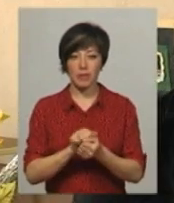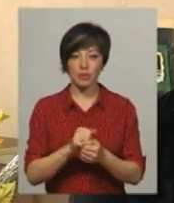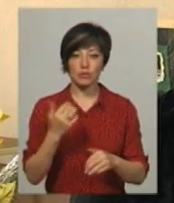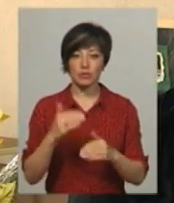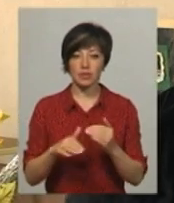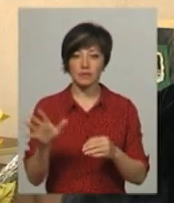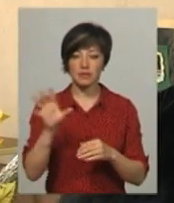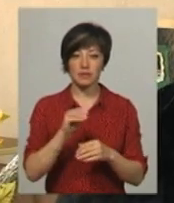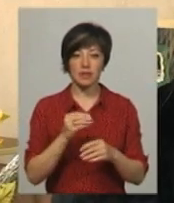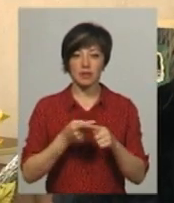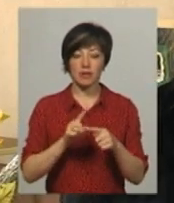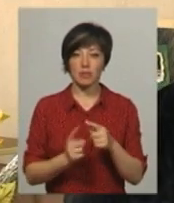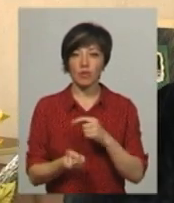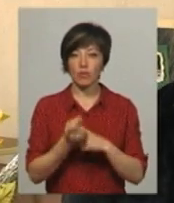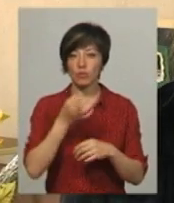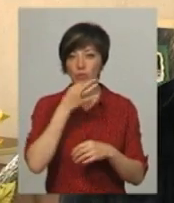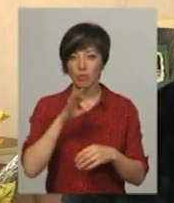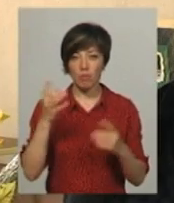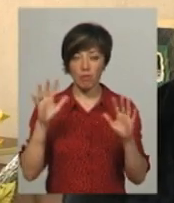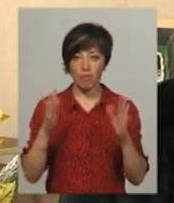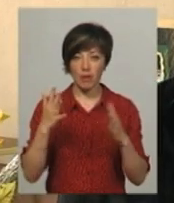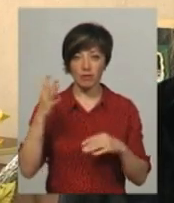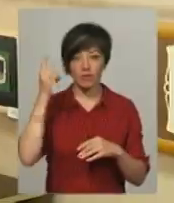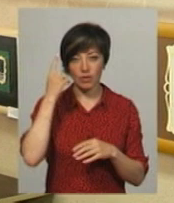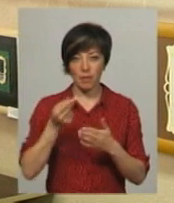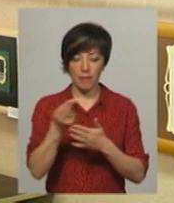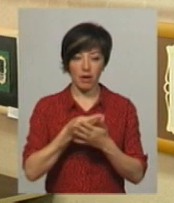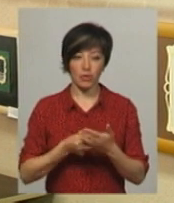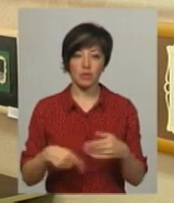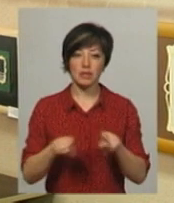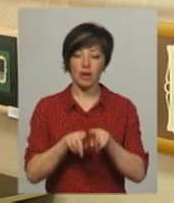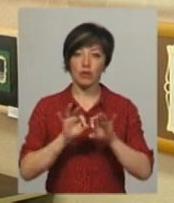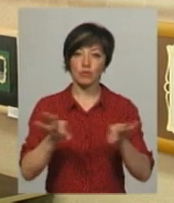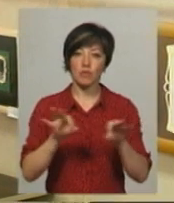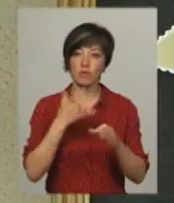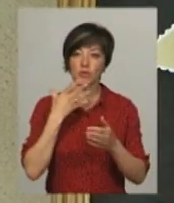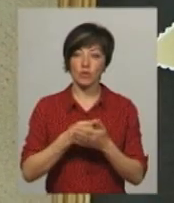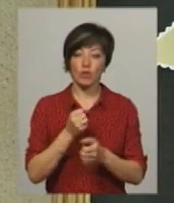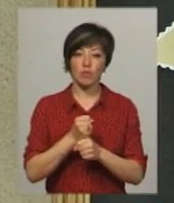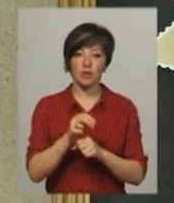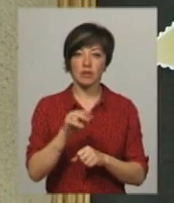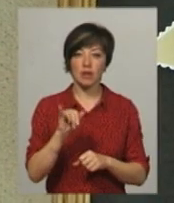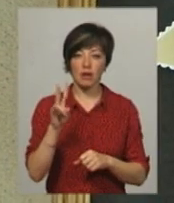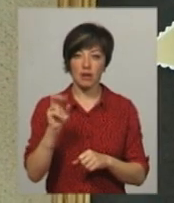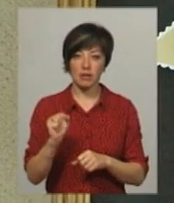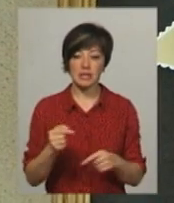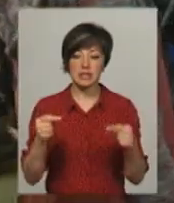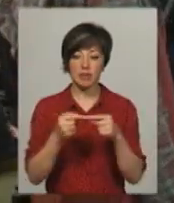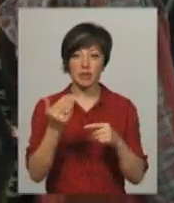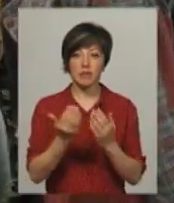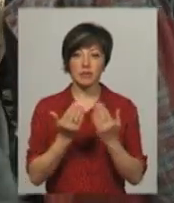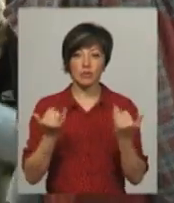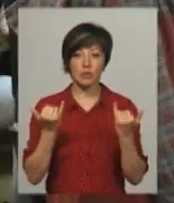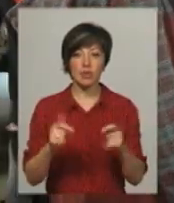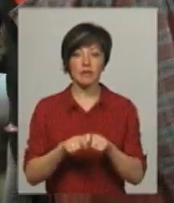мені приходить в будь-який момент в голову, я його тоді малюю. Так розповідає про свої роботи Діана Ященкова. Саме її виставку